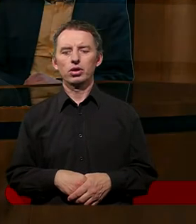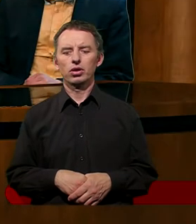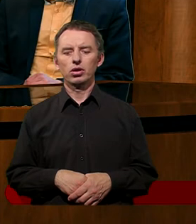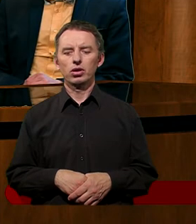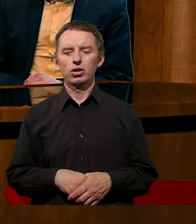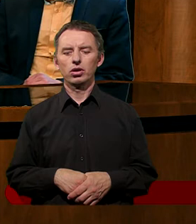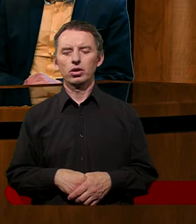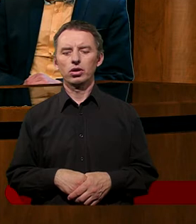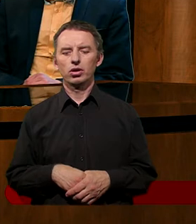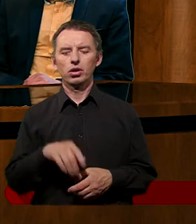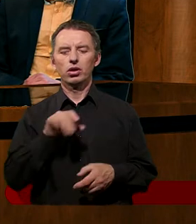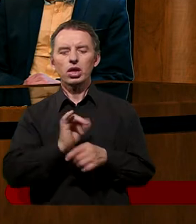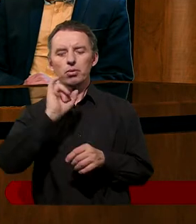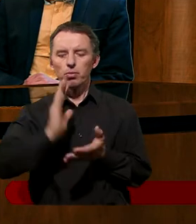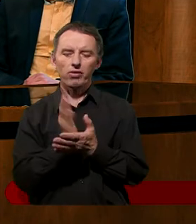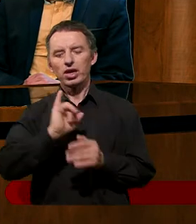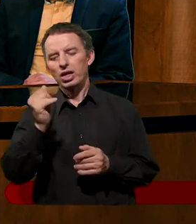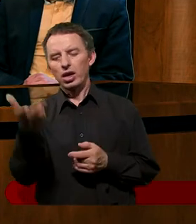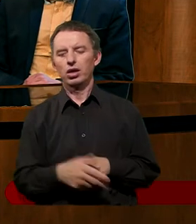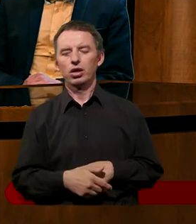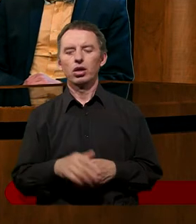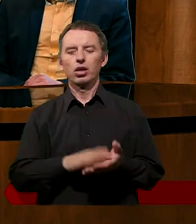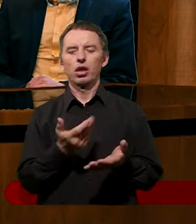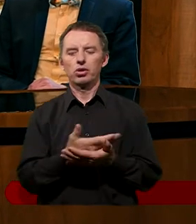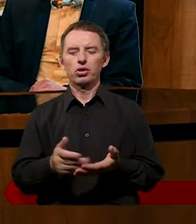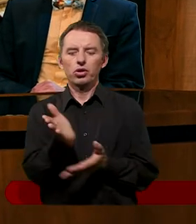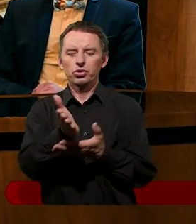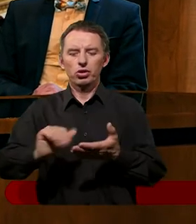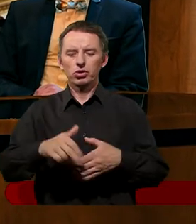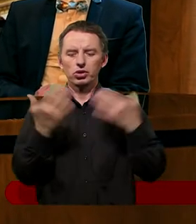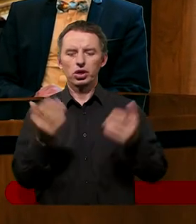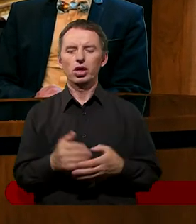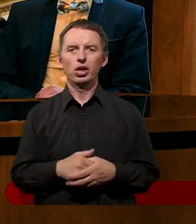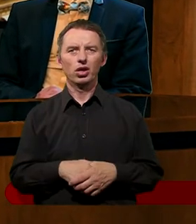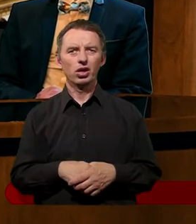No to jest mniej więcej tak, jak idziemy na nabodzeństwo szczęśliwi